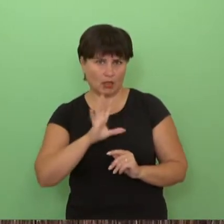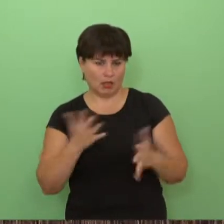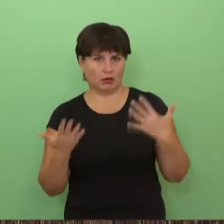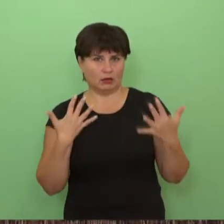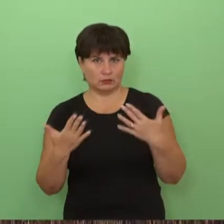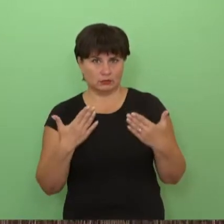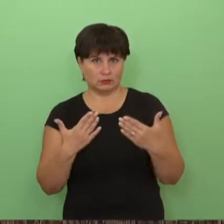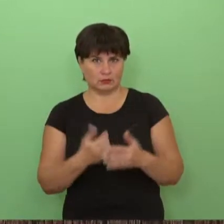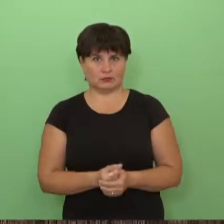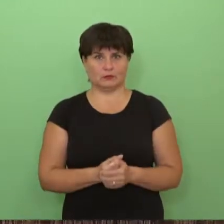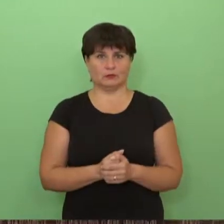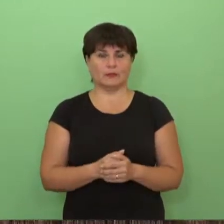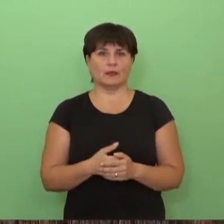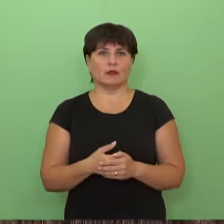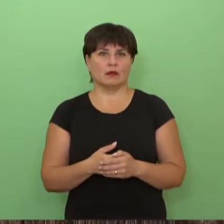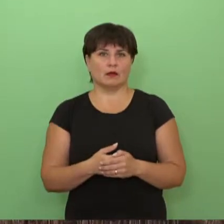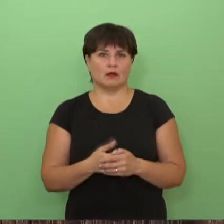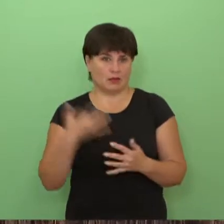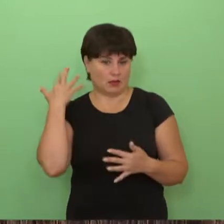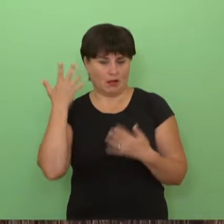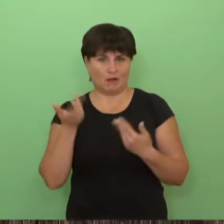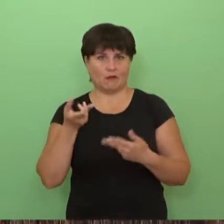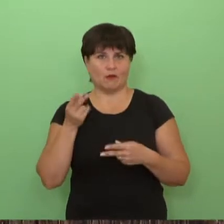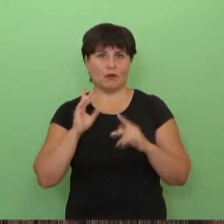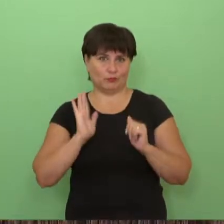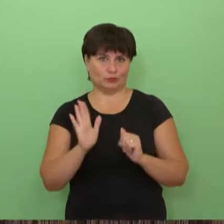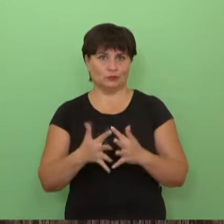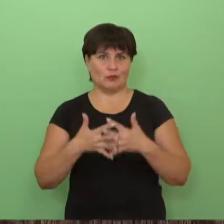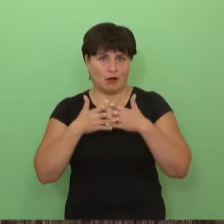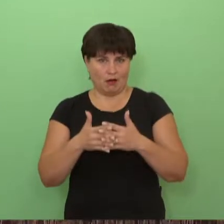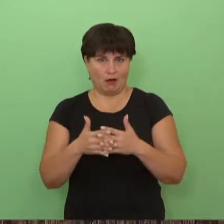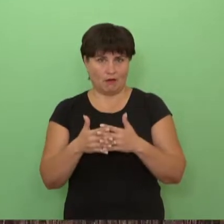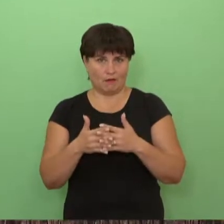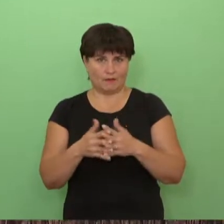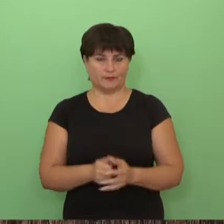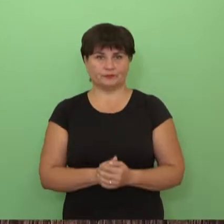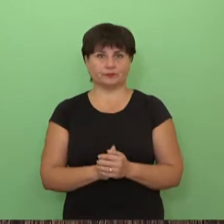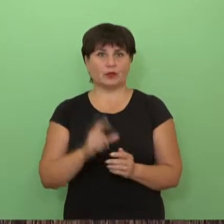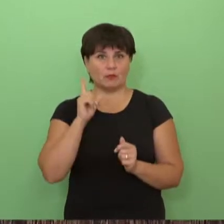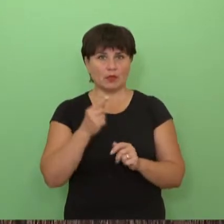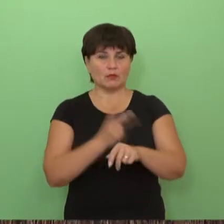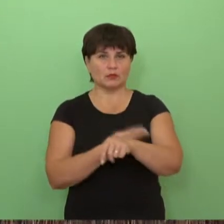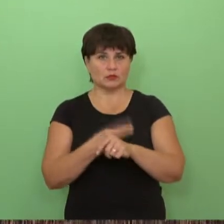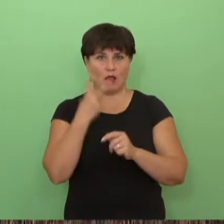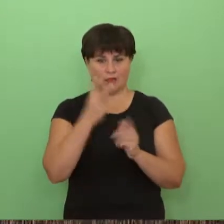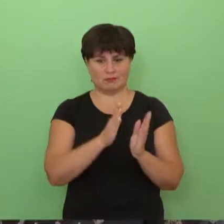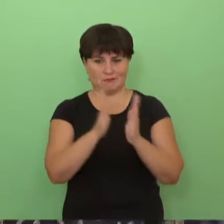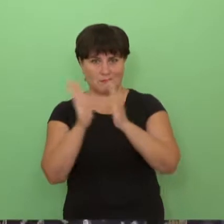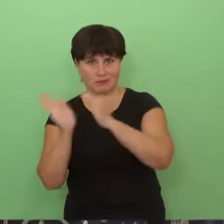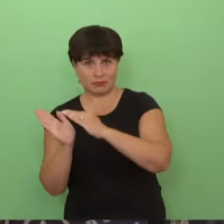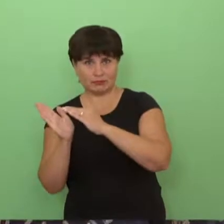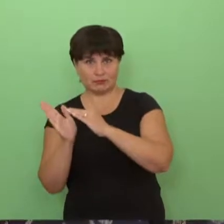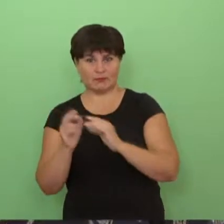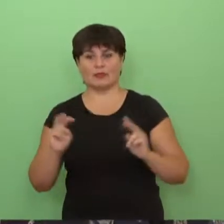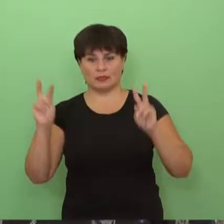nuteikė taip, kad turėsim galbūt rekordą, na bet birželio antrojų pusėjų jau darytas tyrimas mūsų